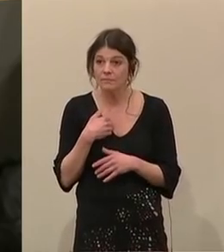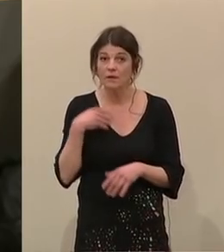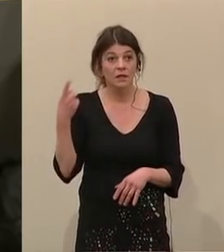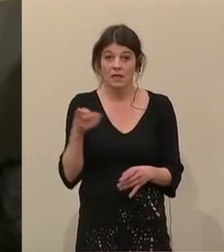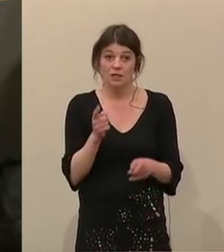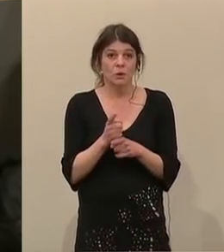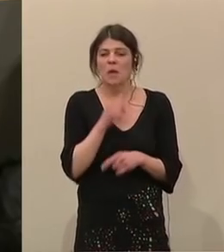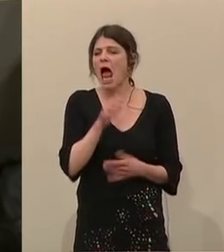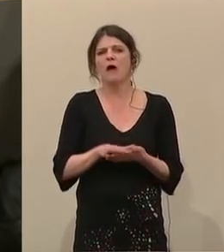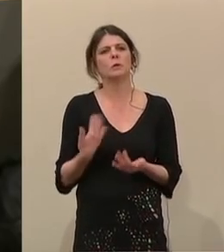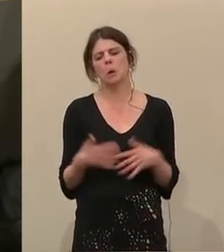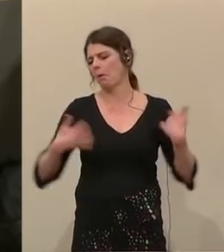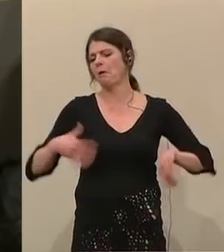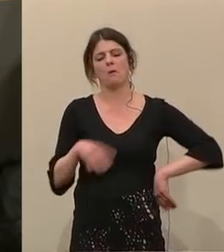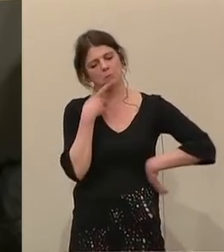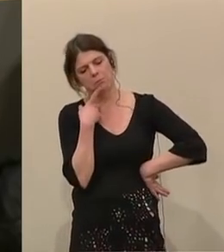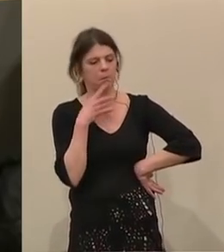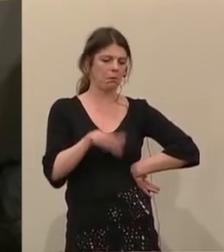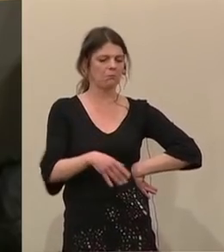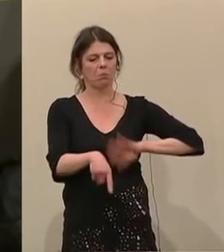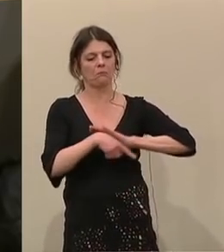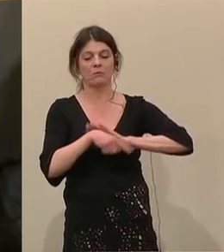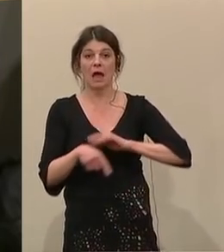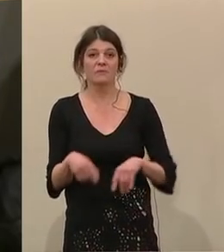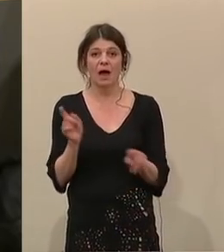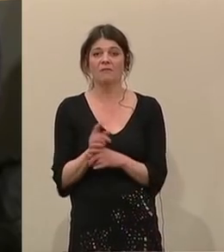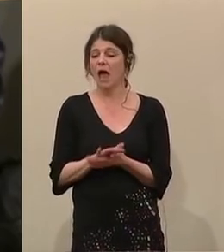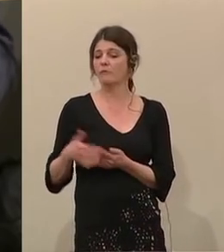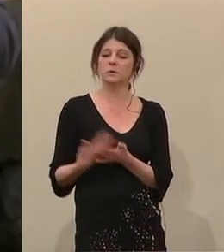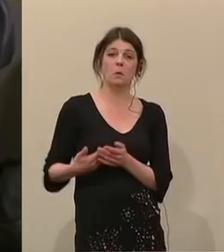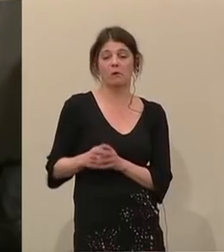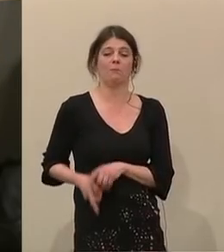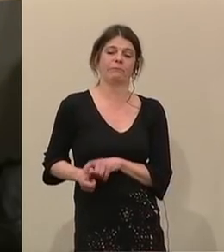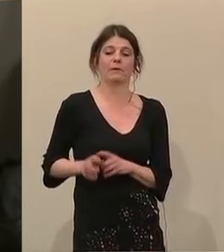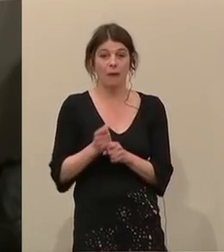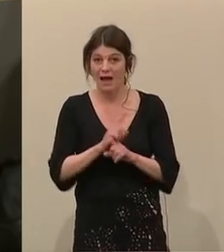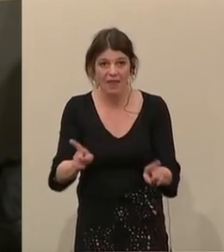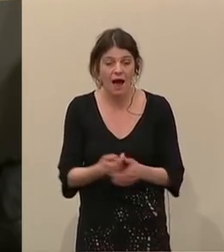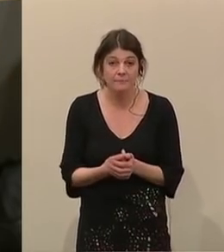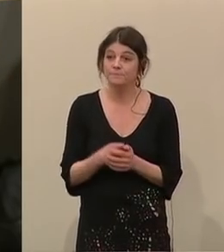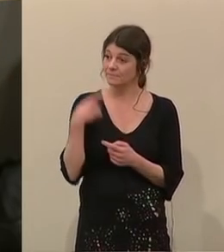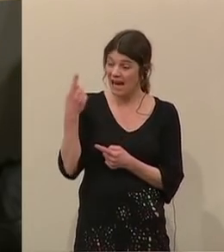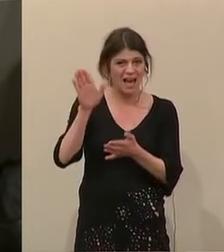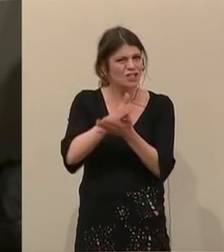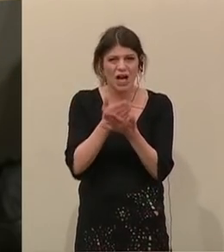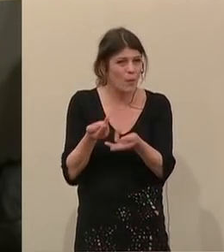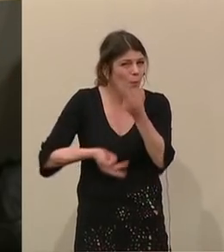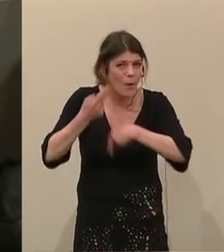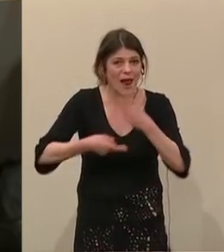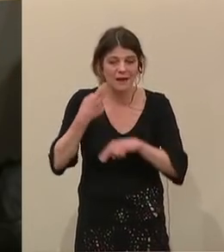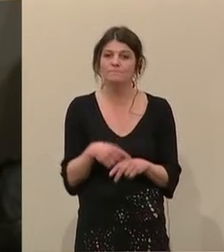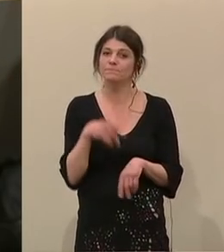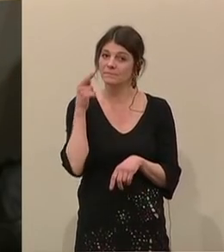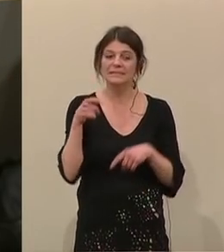beiteln sich das nicht irgendwie aus dem Handgelenk und produzieren hier keine Hüftschüsse, sondern die fällen ihre Entscheidungen auf Basis der